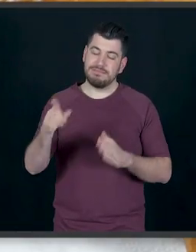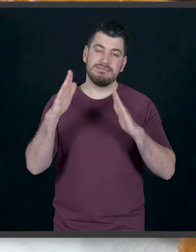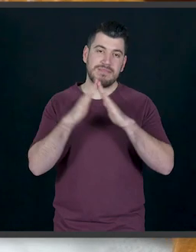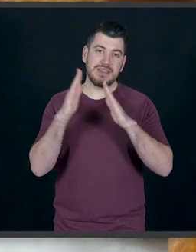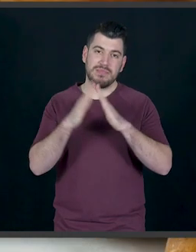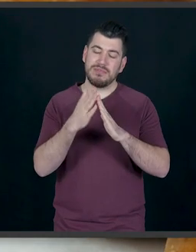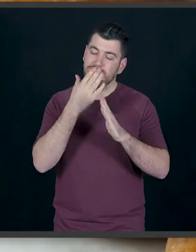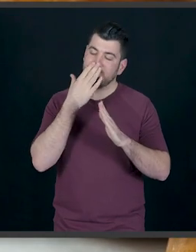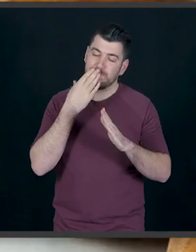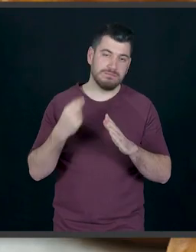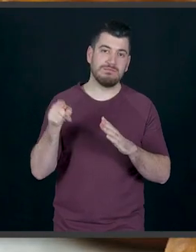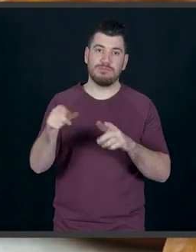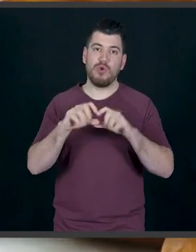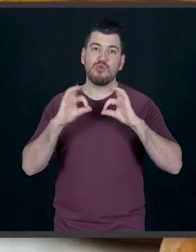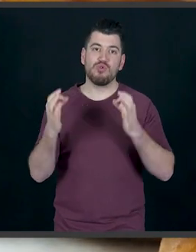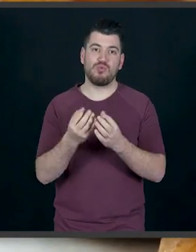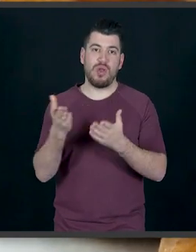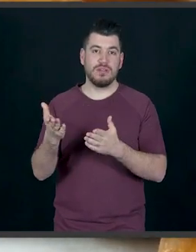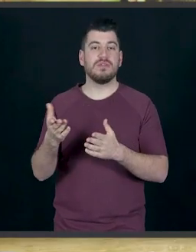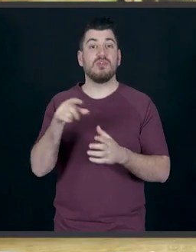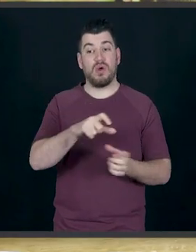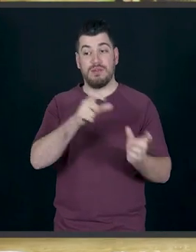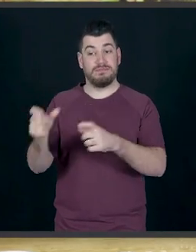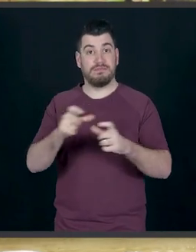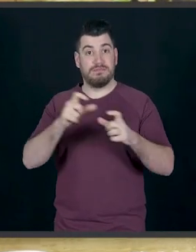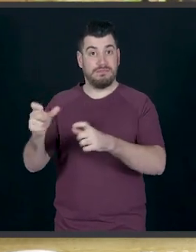Σπιτικά ωραία ντόνατς. Θα ρίξω και τα υπόλοιπα μέσα.